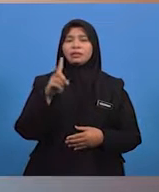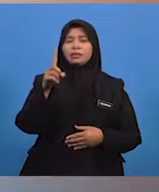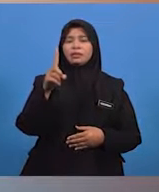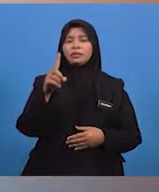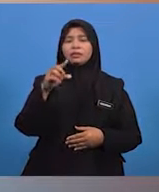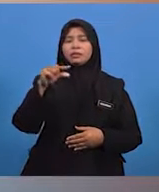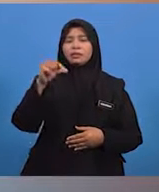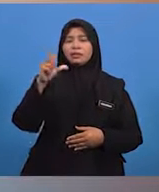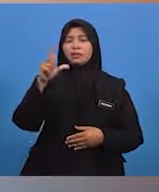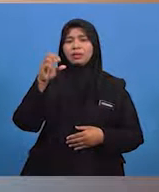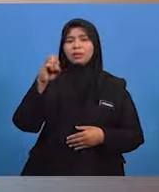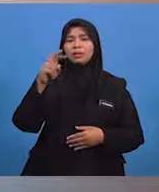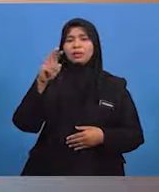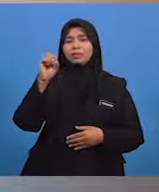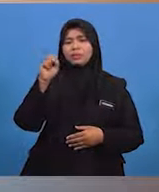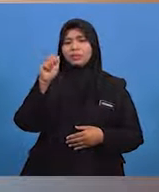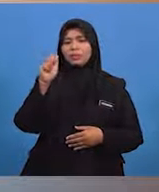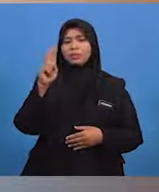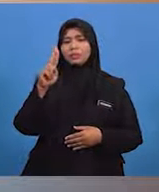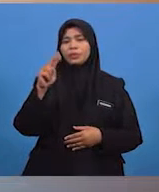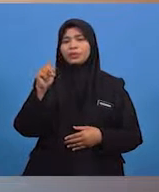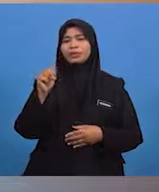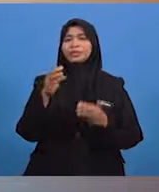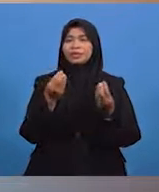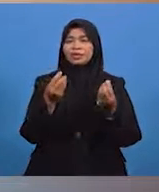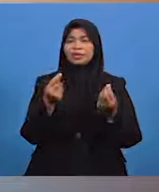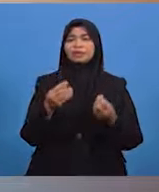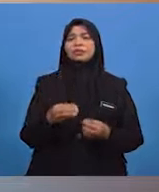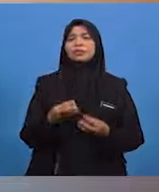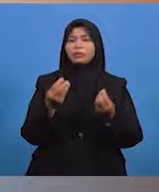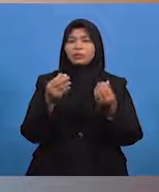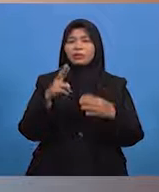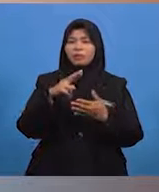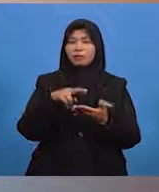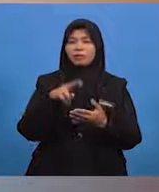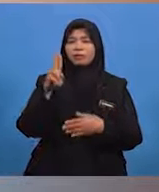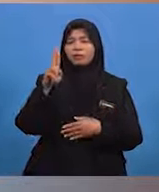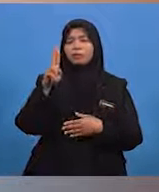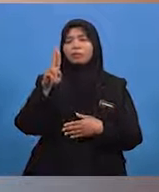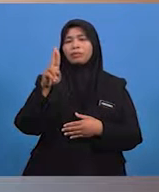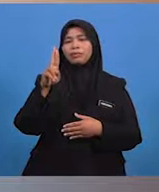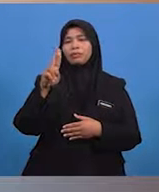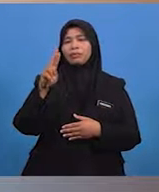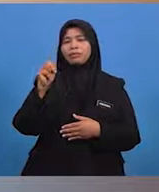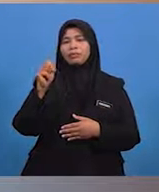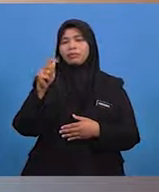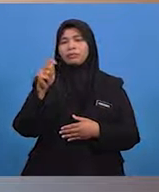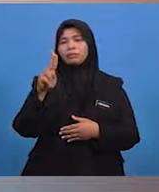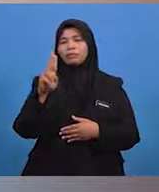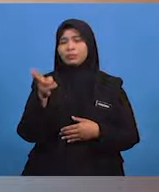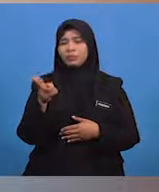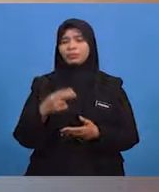gelongsoran tanah atau lebih dikenali sebagai tanah runtuh. Cikgu harap anda tidak